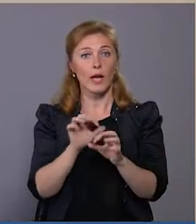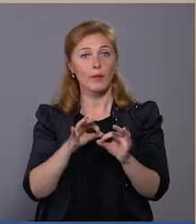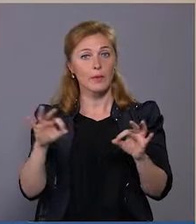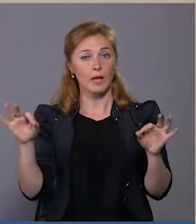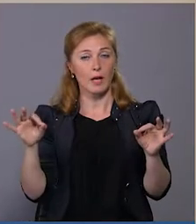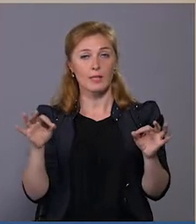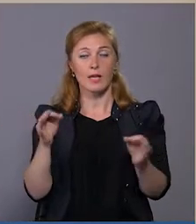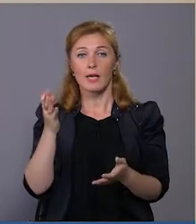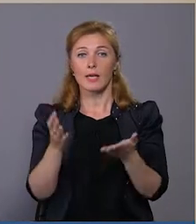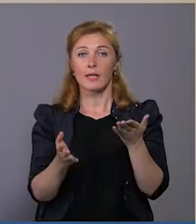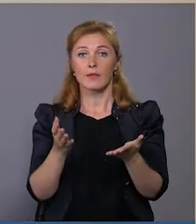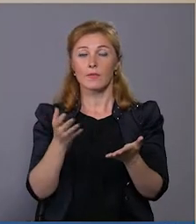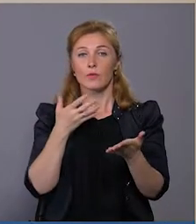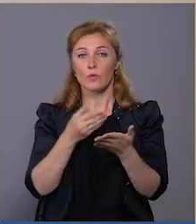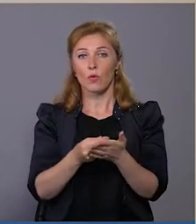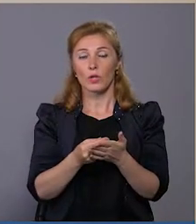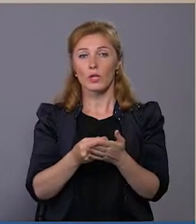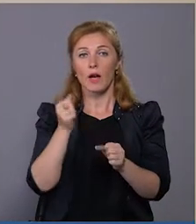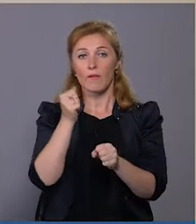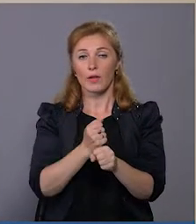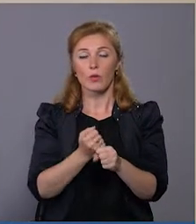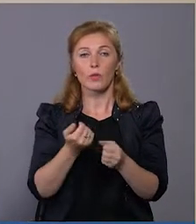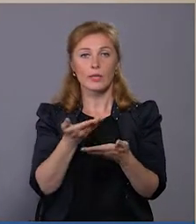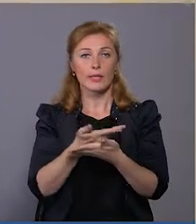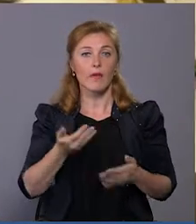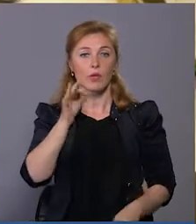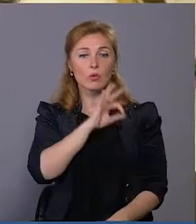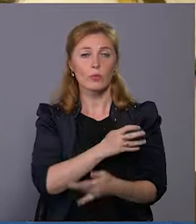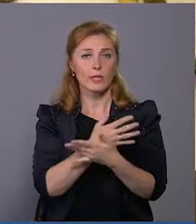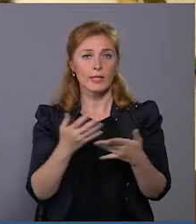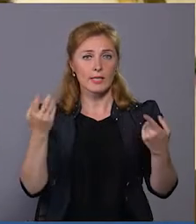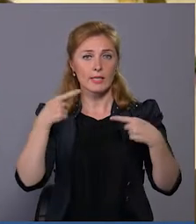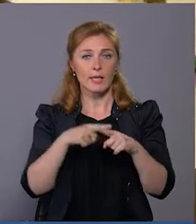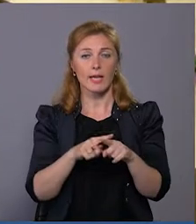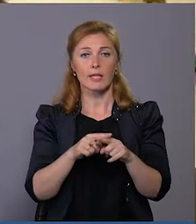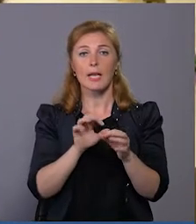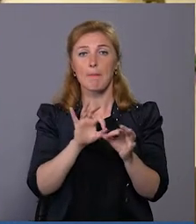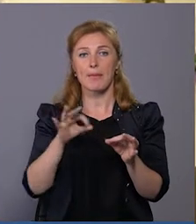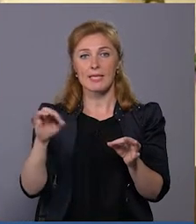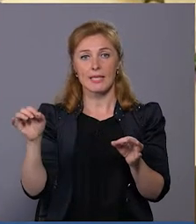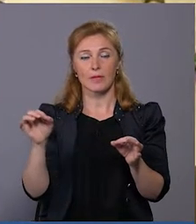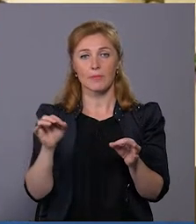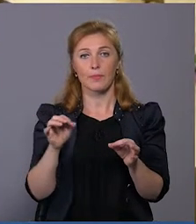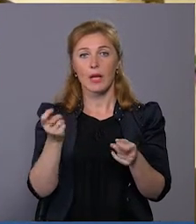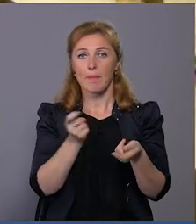хвилину. В своїх виробах я використовую різні техніки бісероплетіння, такі як